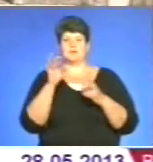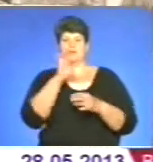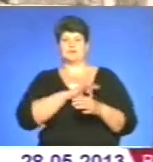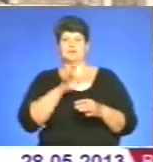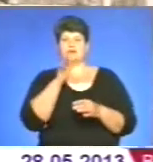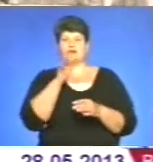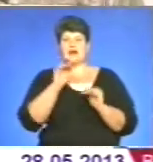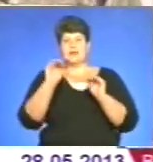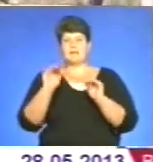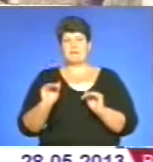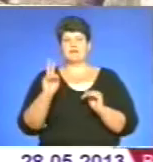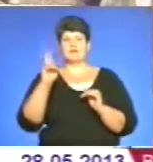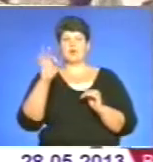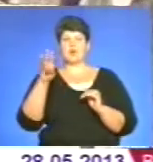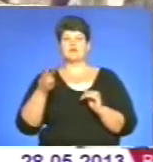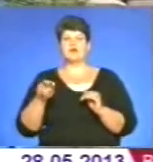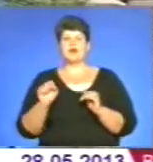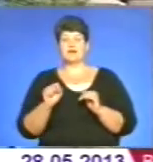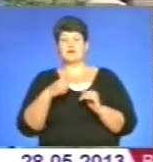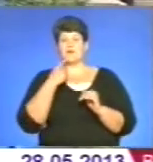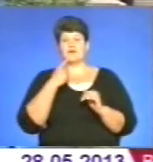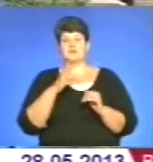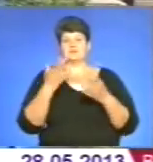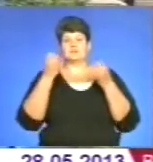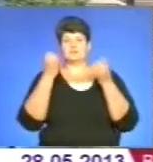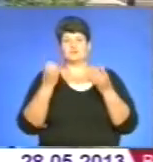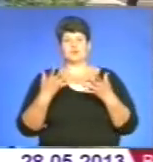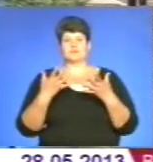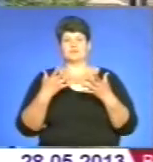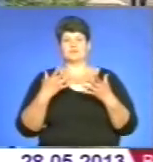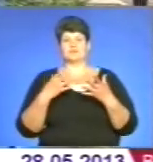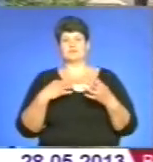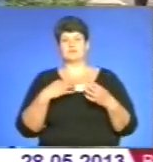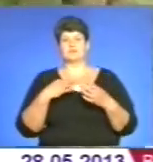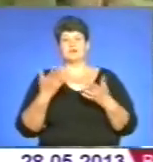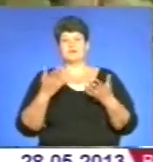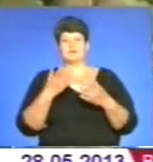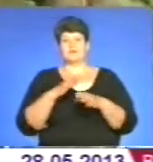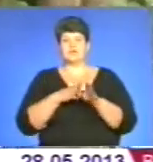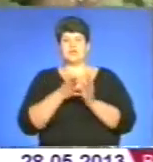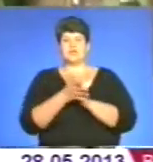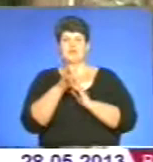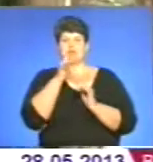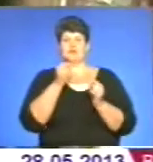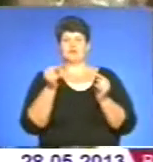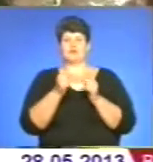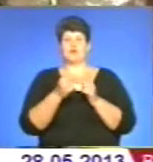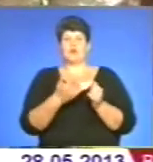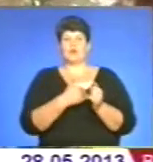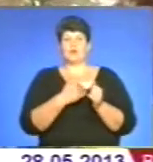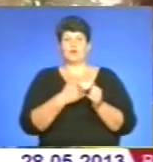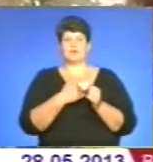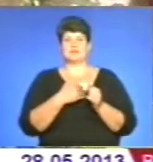наймолодші жителі кошляків вважають, що не марнують свого часу і твердо знають, чого хочуть. Хочеться виперитися в